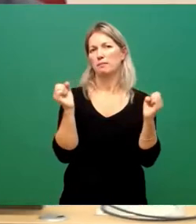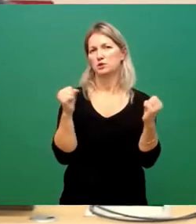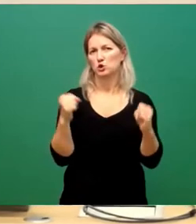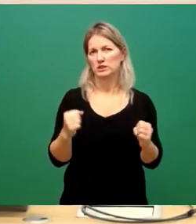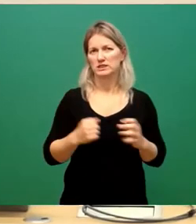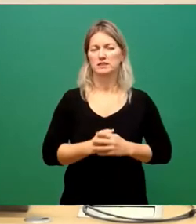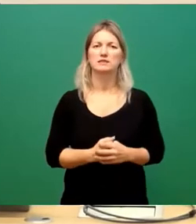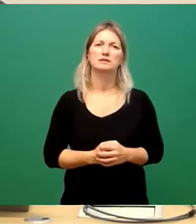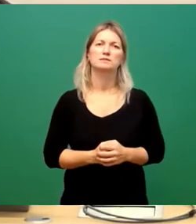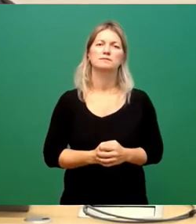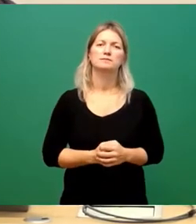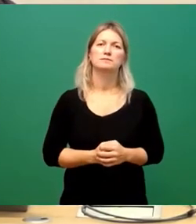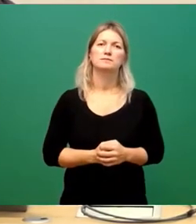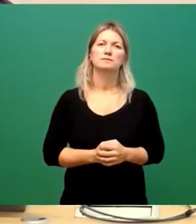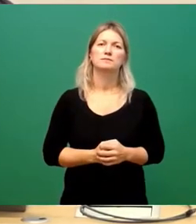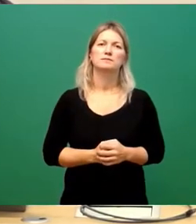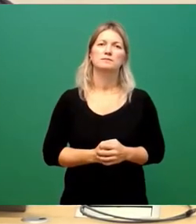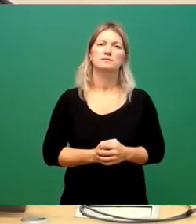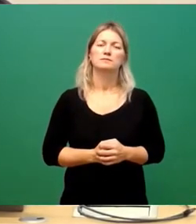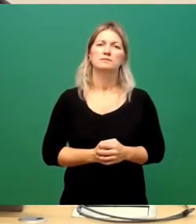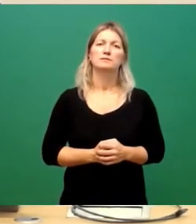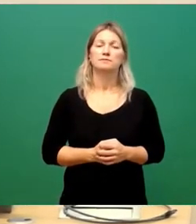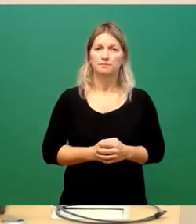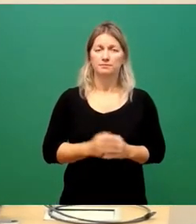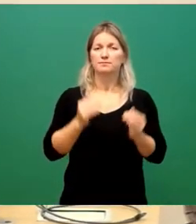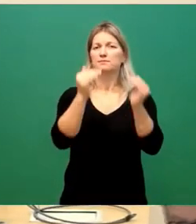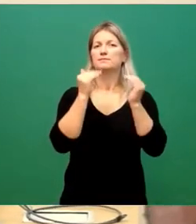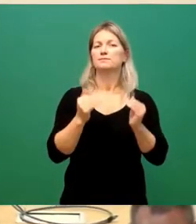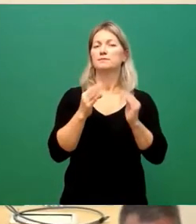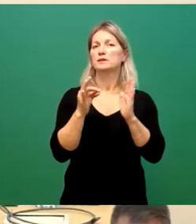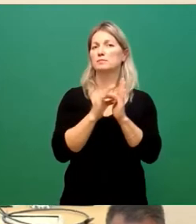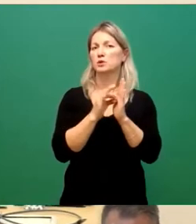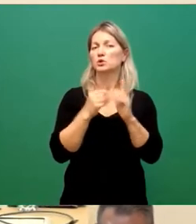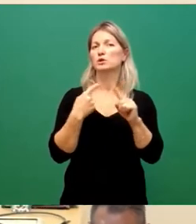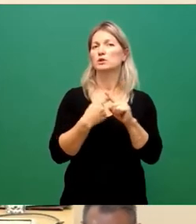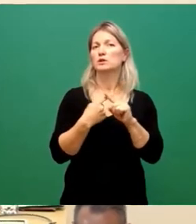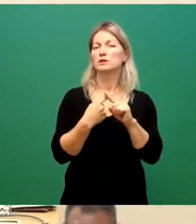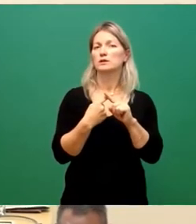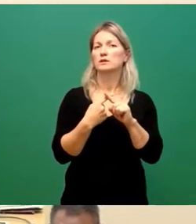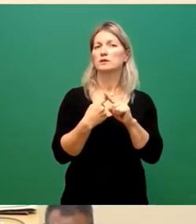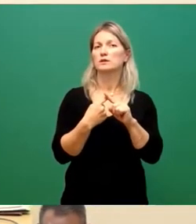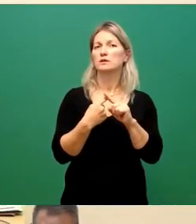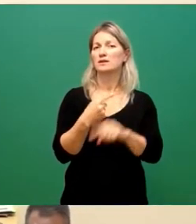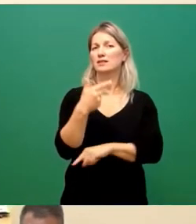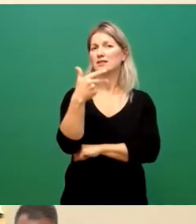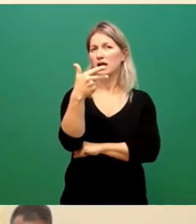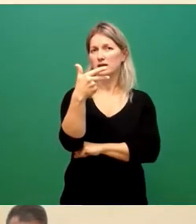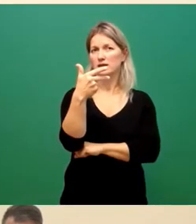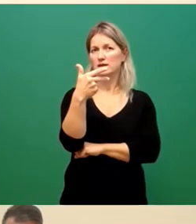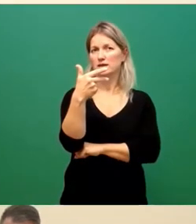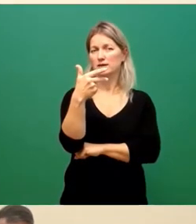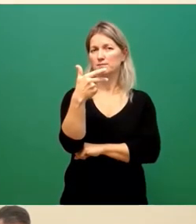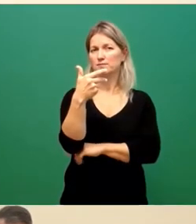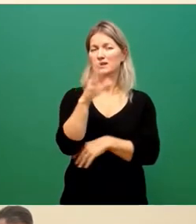Damit kommen wir zum Tagesordnungspunkt 3, Satzung zur